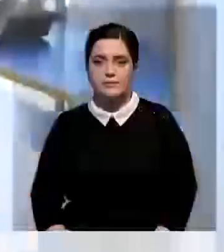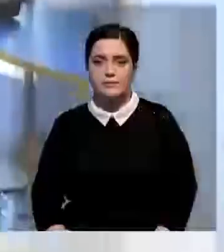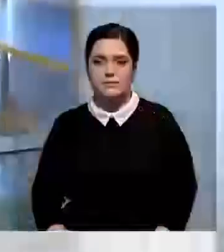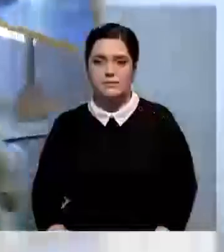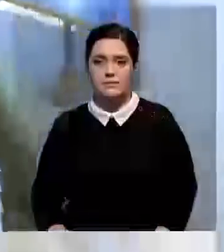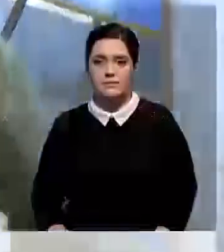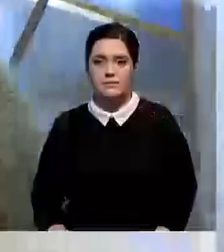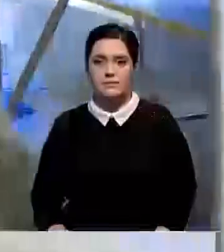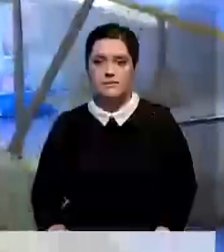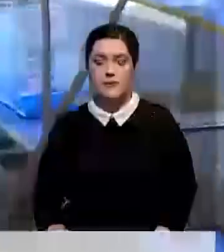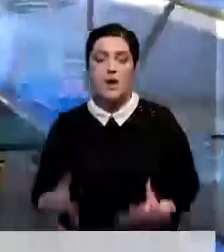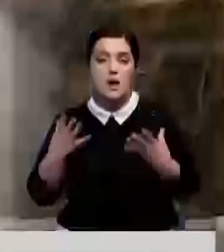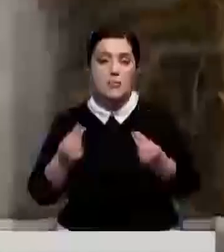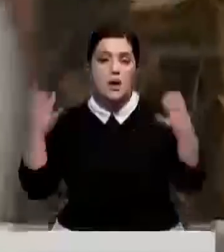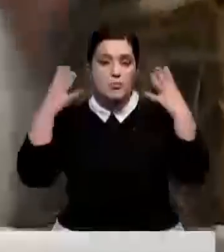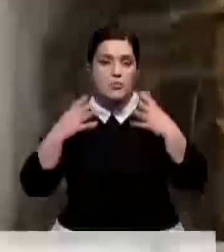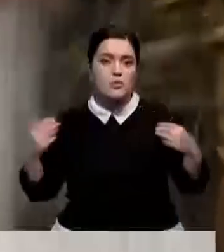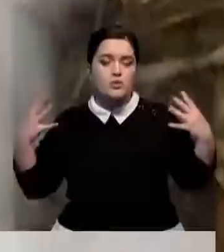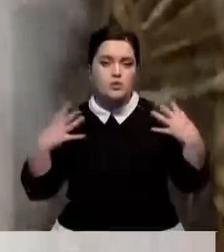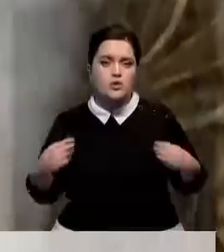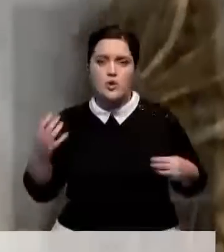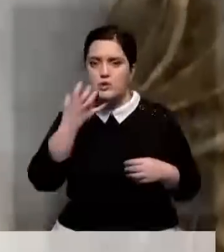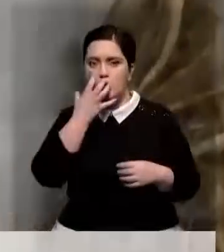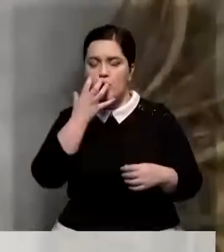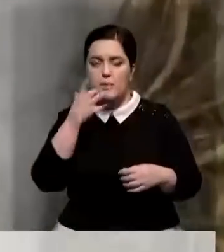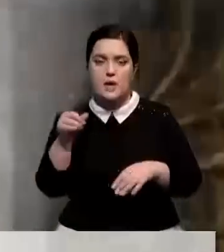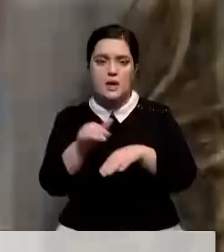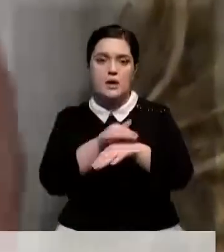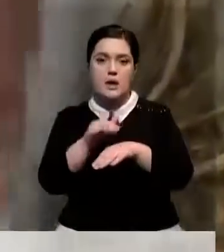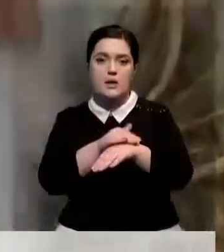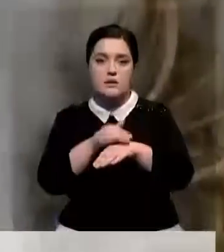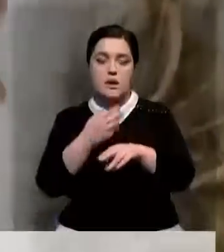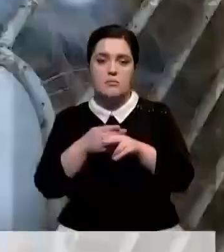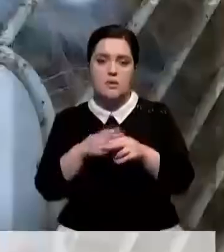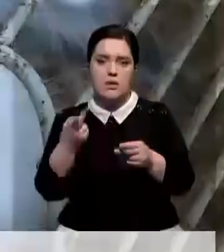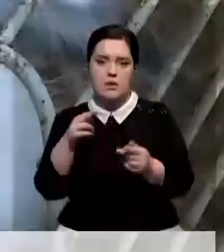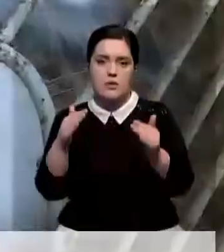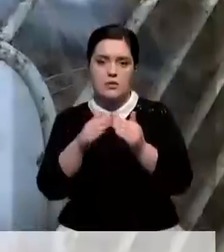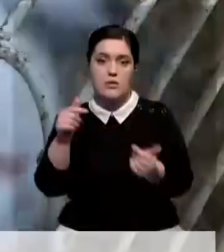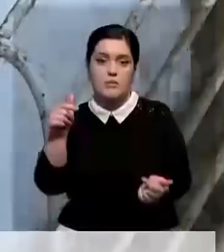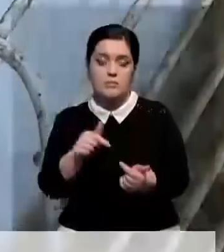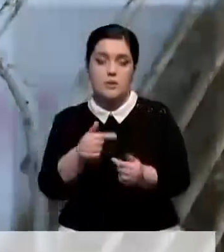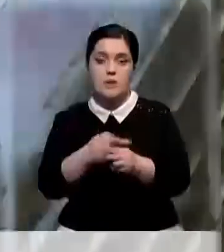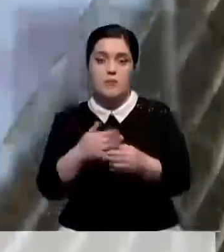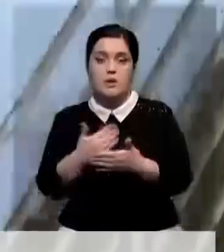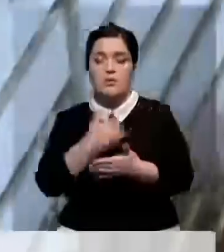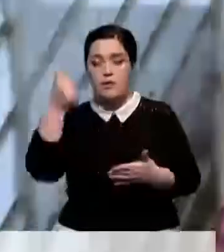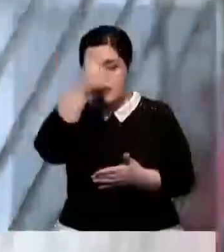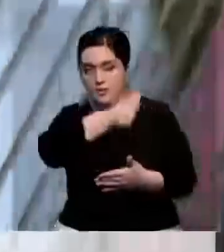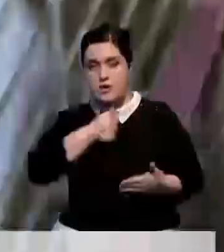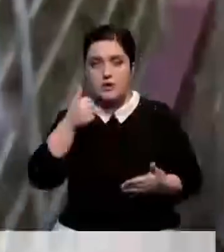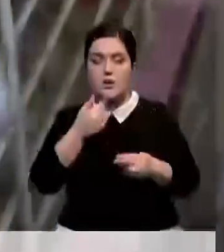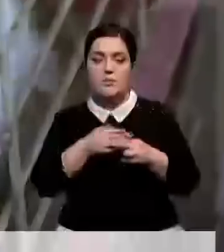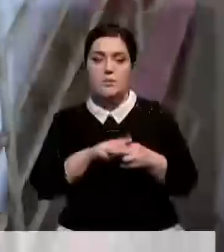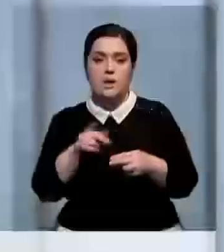Мягкий, пушистый, теплый, ласковый декоративный кролик – идеальный домашний антидепрессант. А в преддверии этого Нового года еще